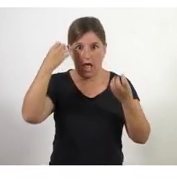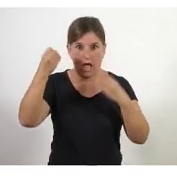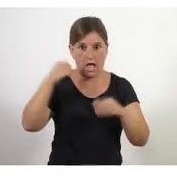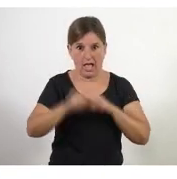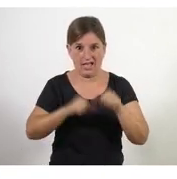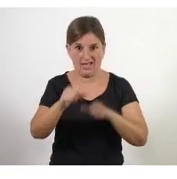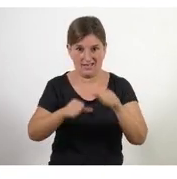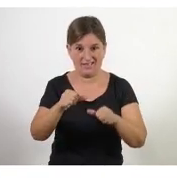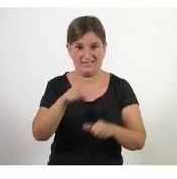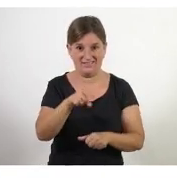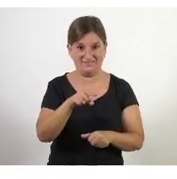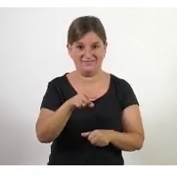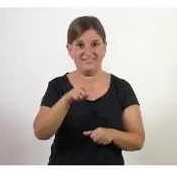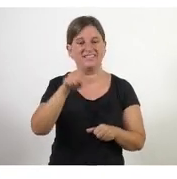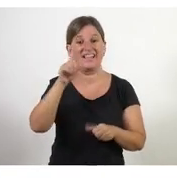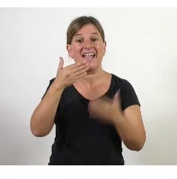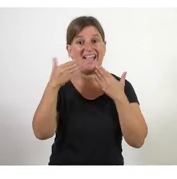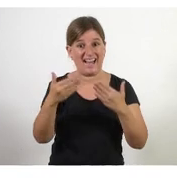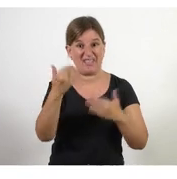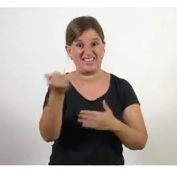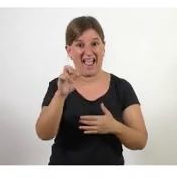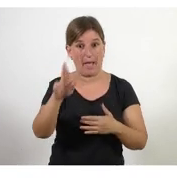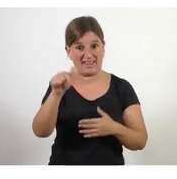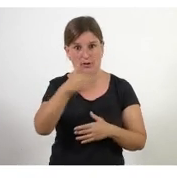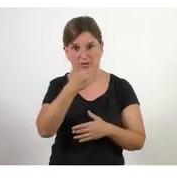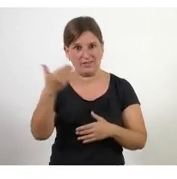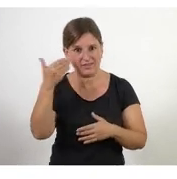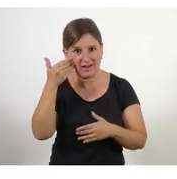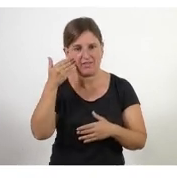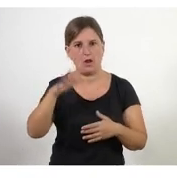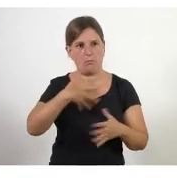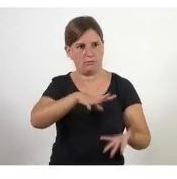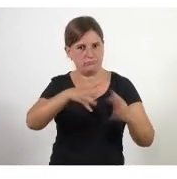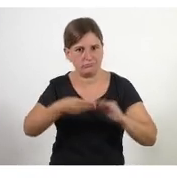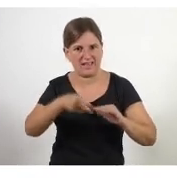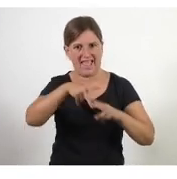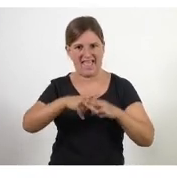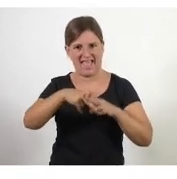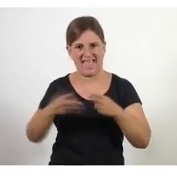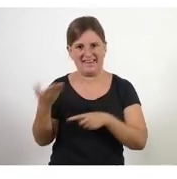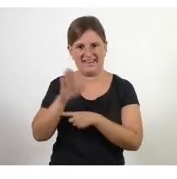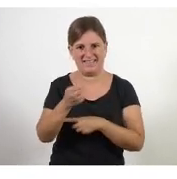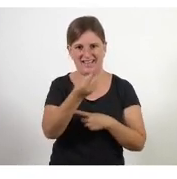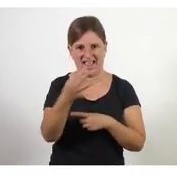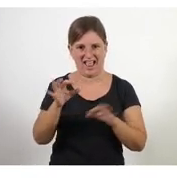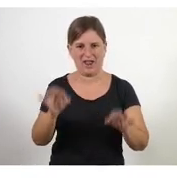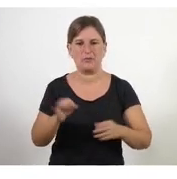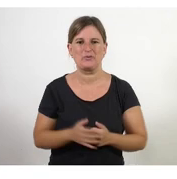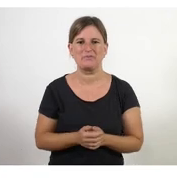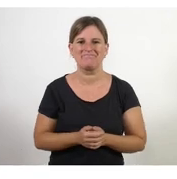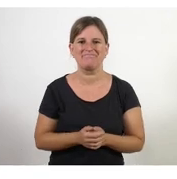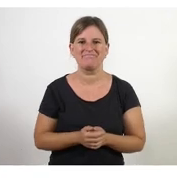amb en Javier jo crec que aconseguirem fent millors implementacions i conèixer algunes eines que potser no tenim detectades